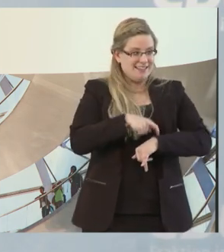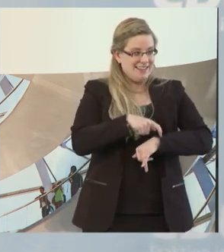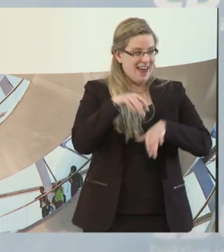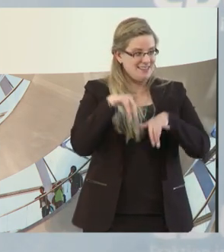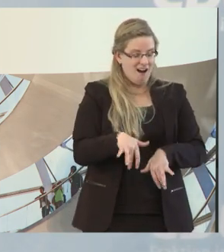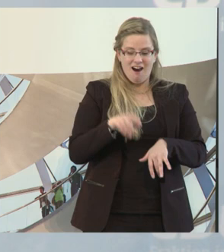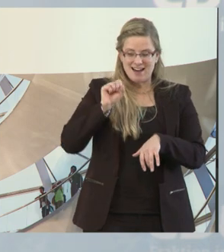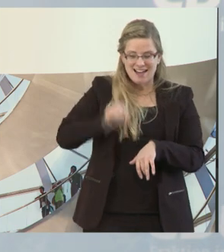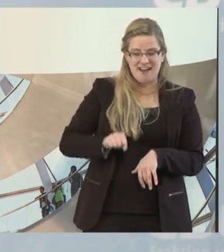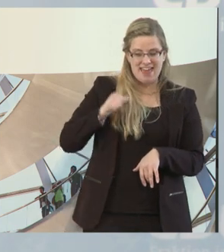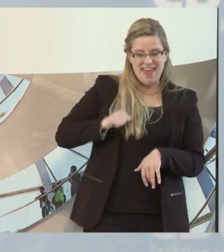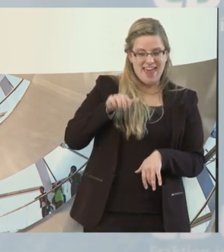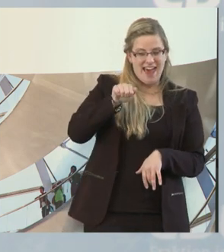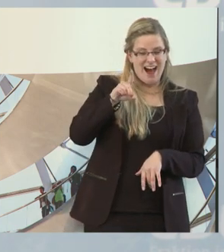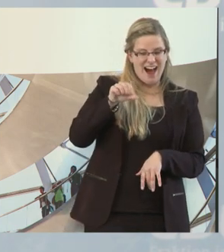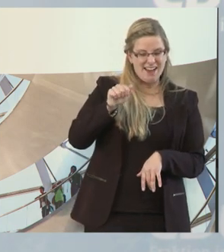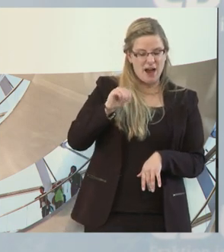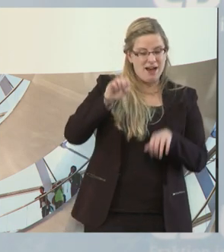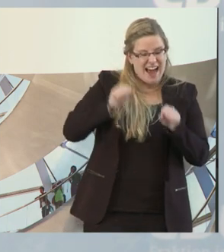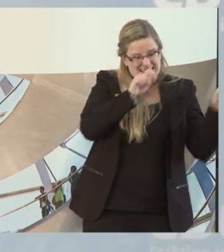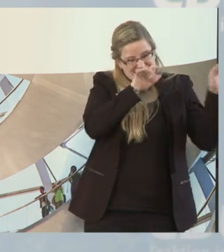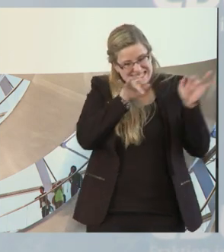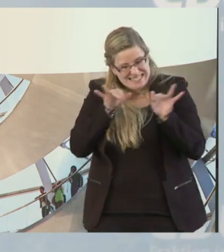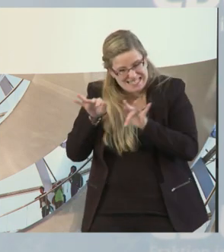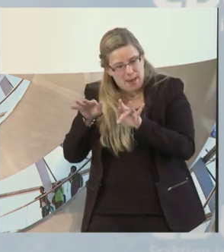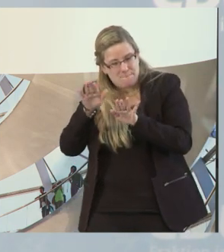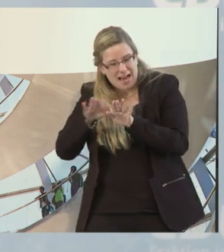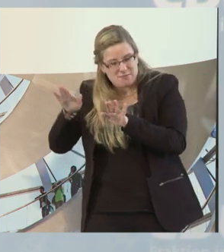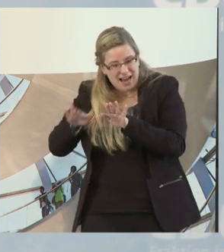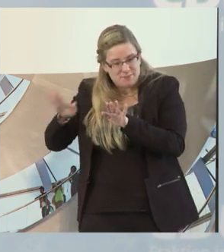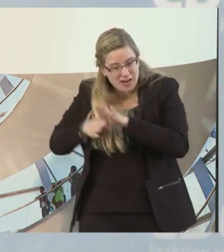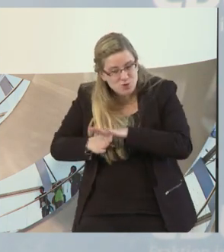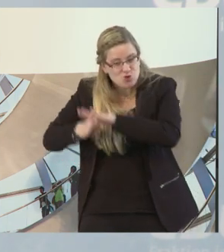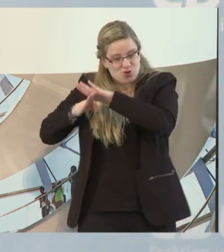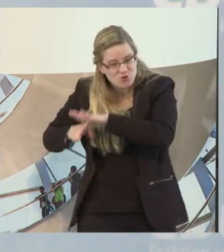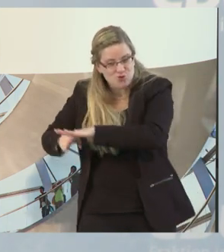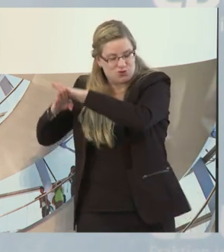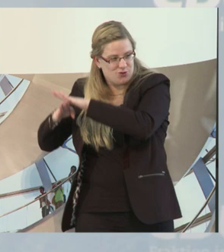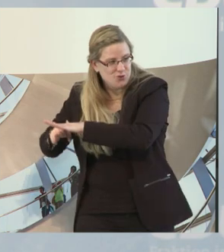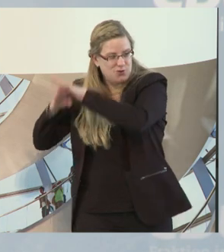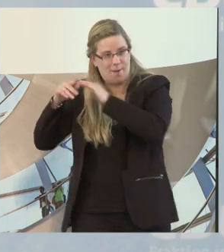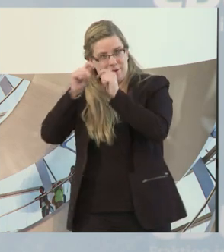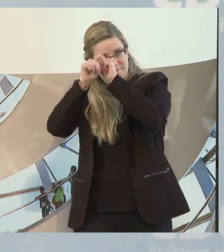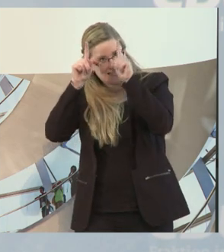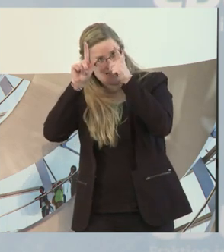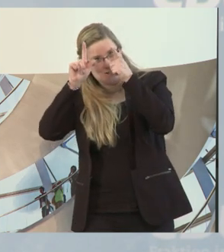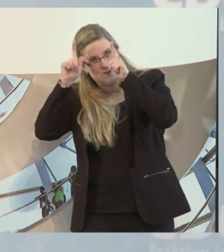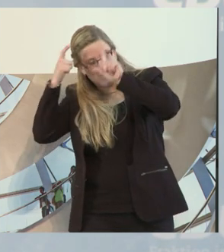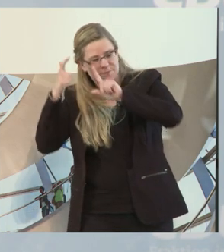vielleicht in bestimmten Bereichen unterstützen kann. Also das heißt, im Router-Prinzip oder sagen wir mal so, wir hatten